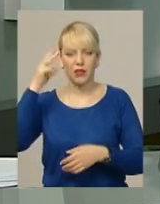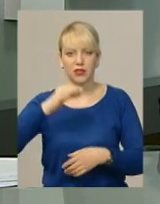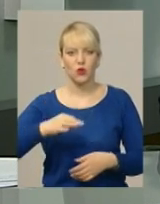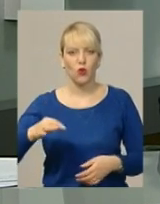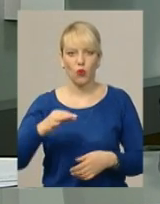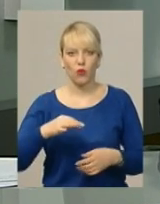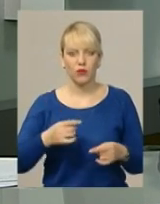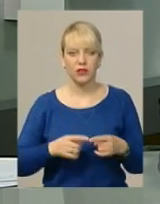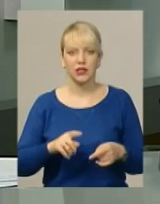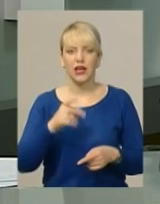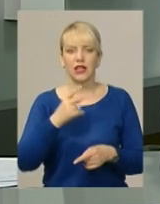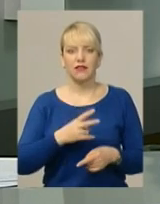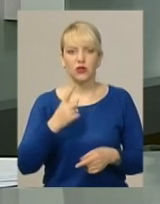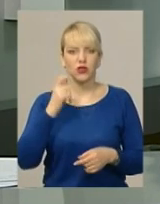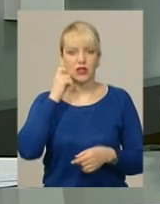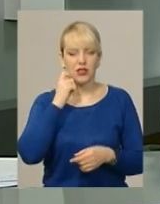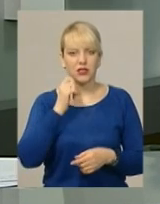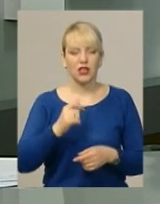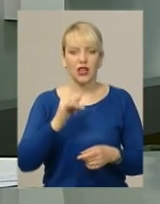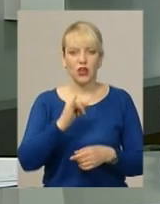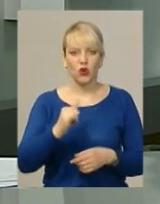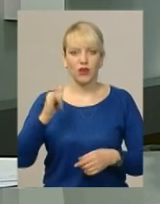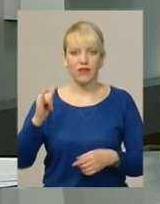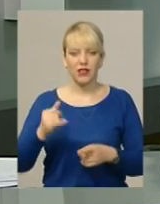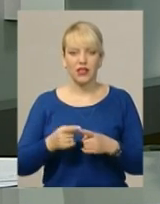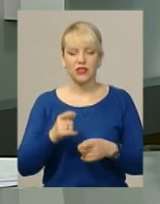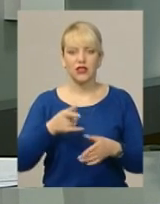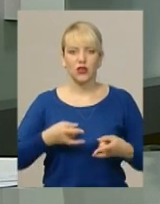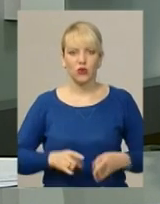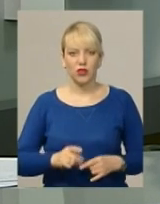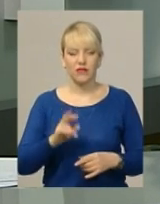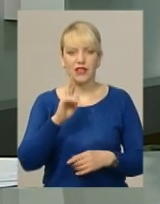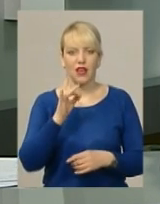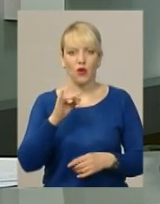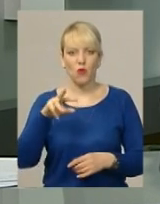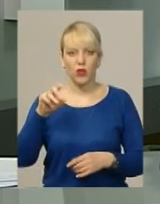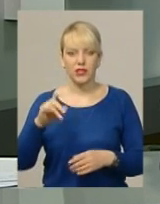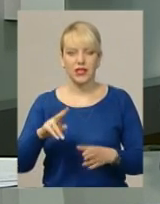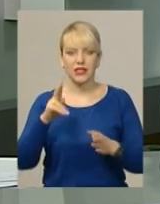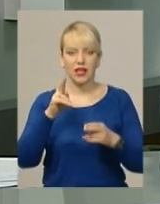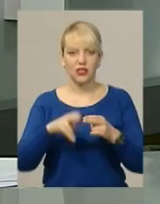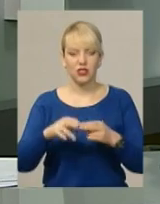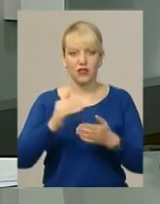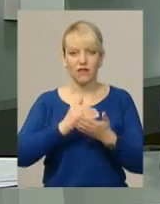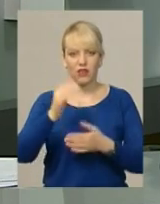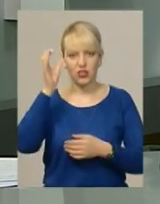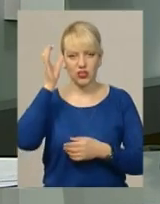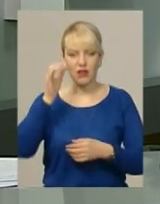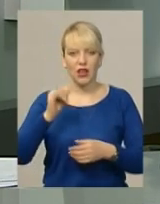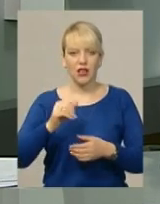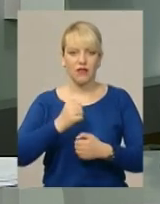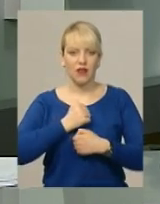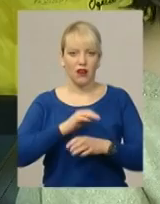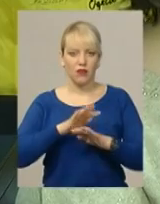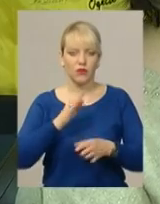Дзекар. 21-річний Ігор Хованець, родом з Ярмолинець, нещодавно закінчив навчання у виші. У Збройних силах служив за контрактом.